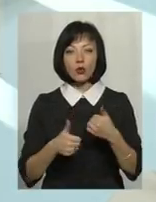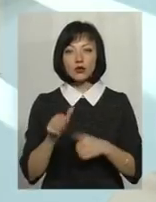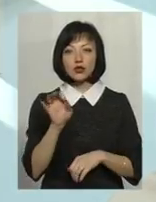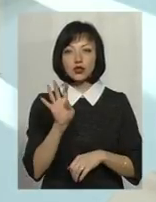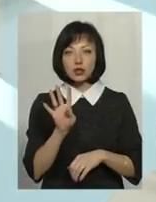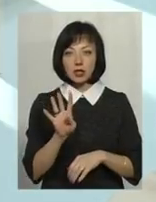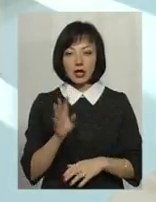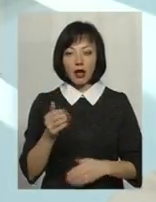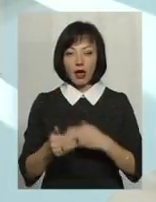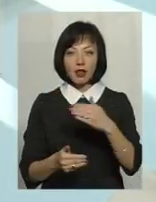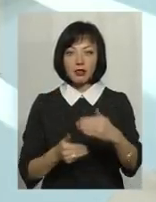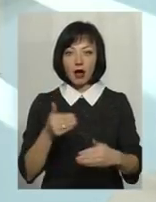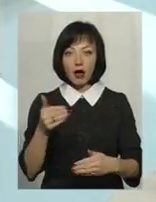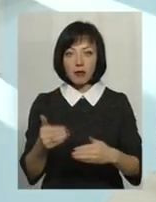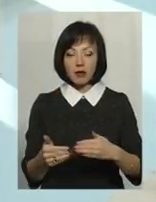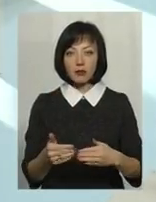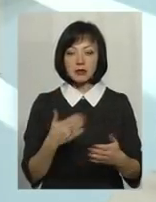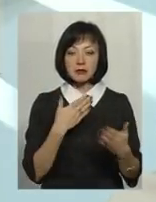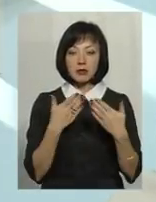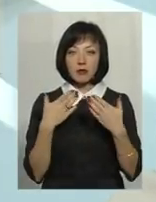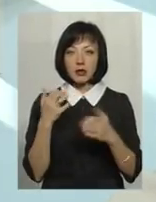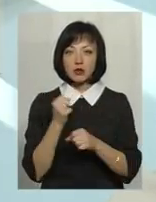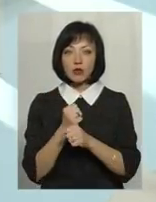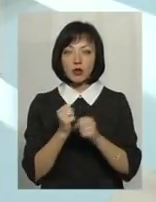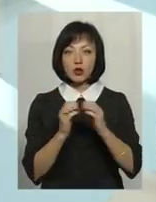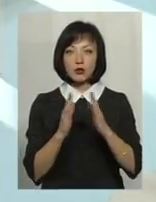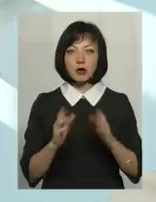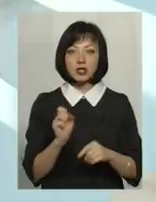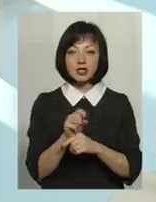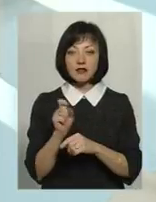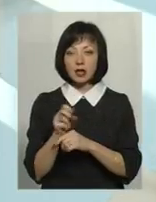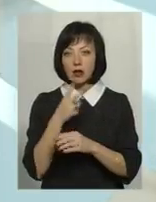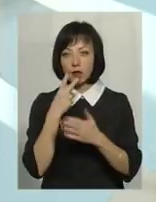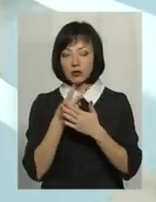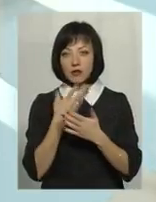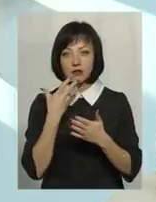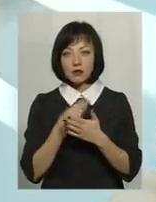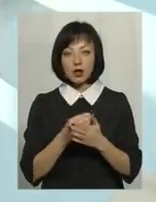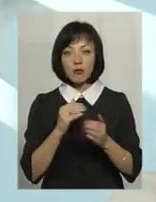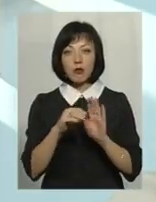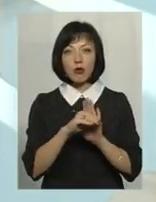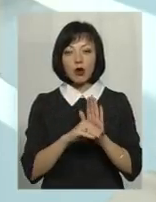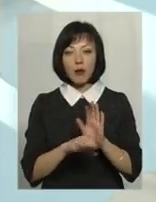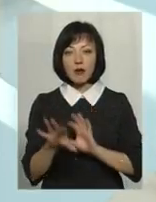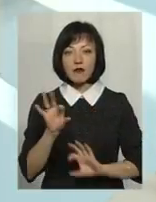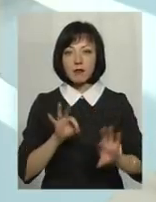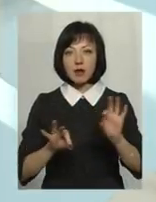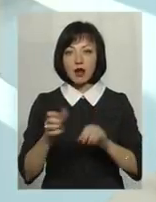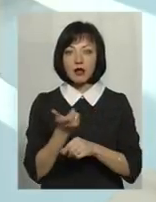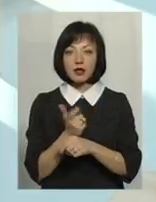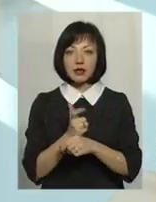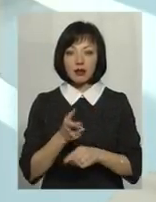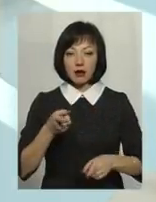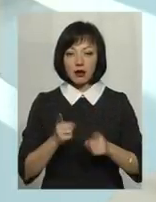етапи. Тобто ми проходили співбесіди, робили домашні задання, презентували свої програми. Тобто вони вибирали саме таких дієвих, які